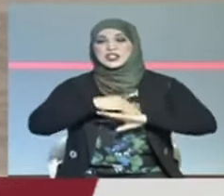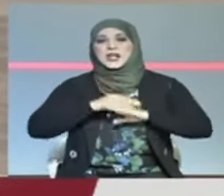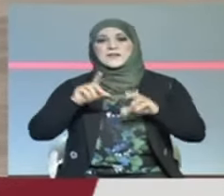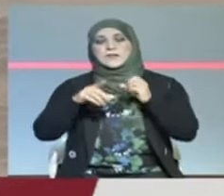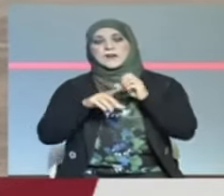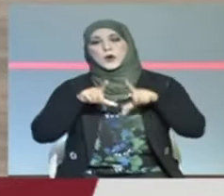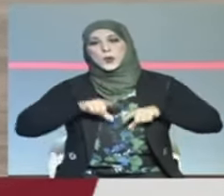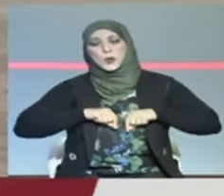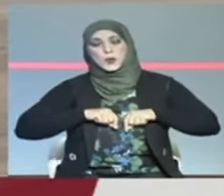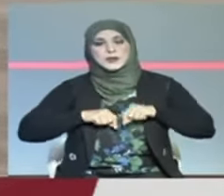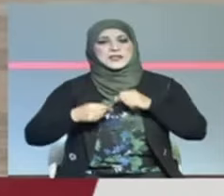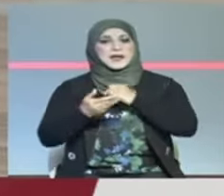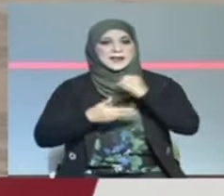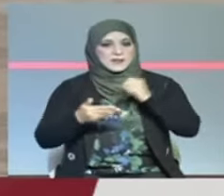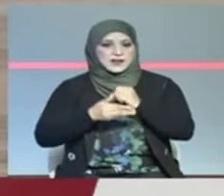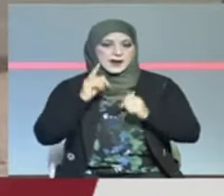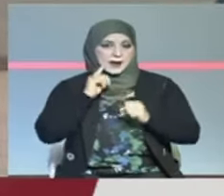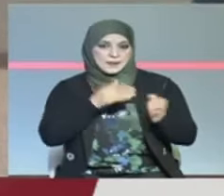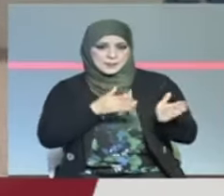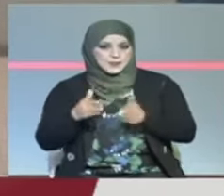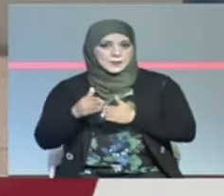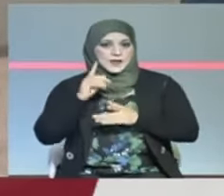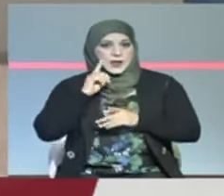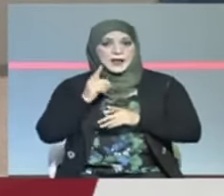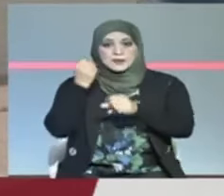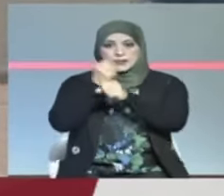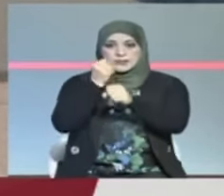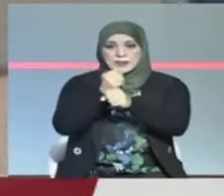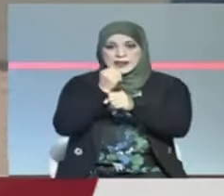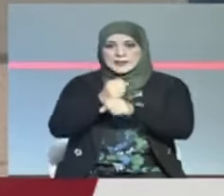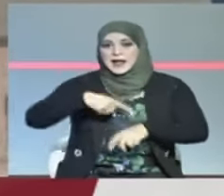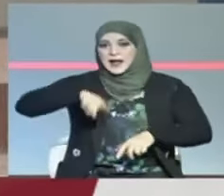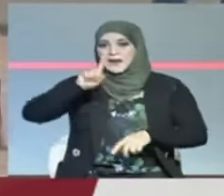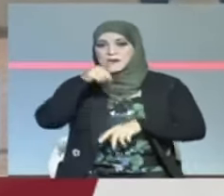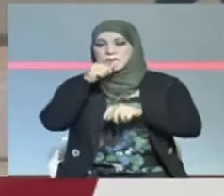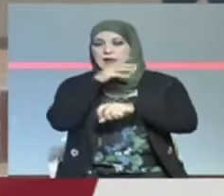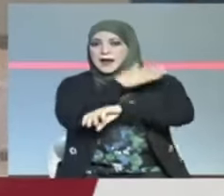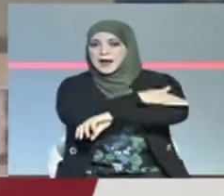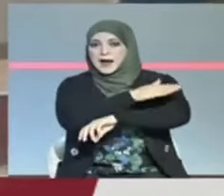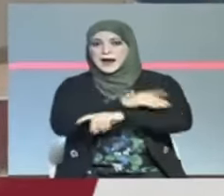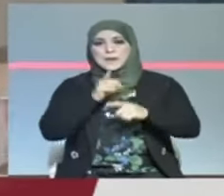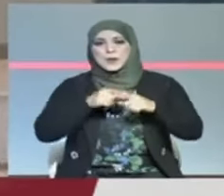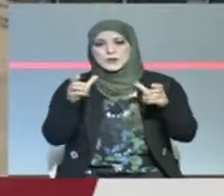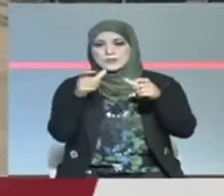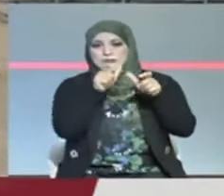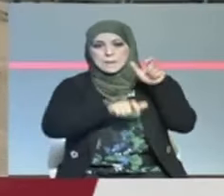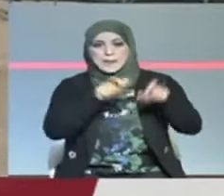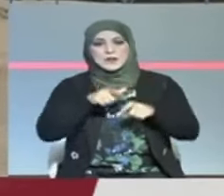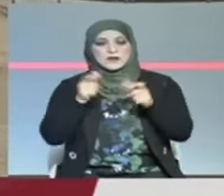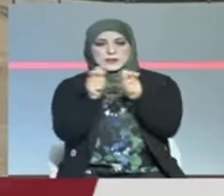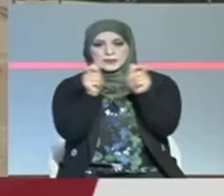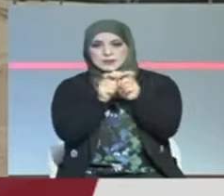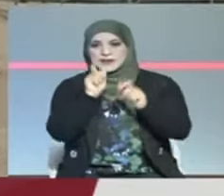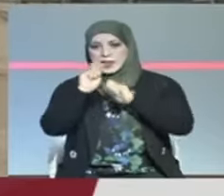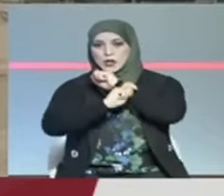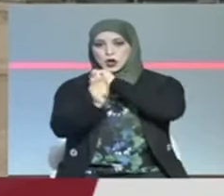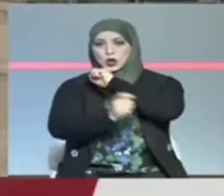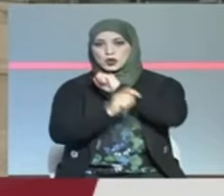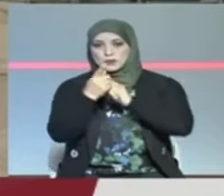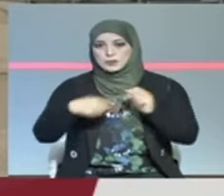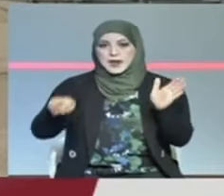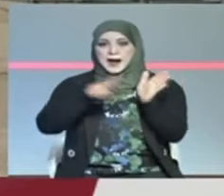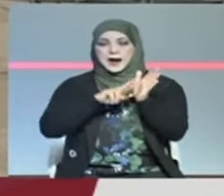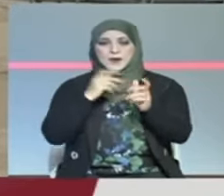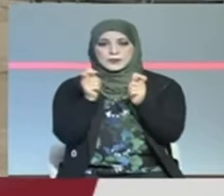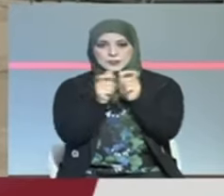والمورد المائية والصيد البحرية أعلان انتداب ألف عامل وإطار في هذه الشركة في أجل أسبوع من عودة الإنتاج